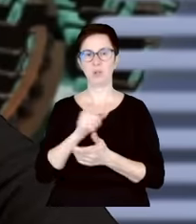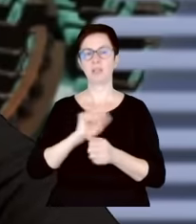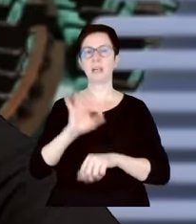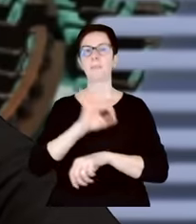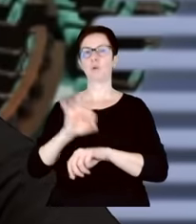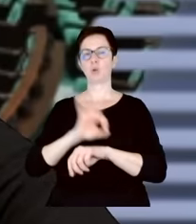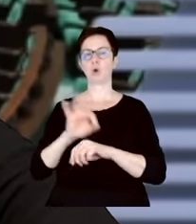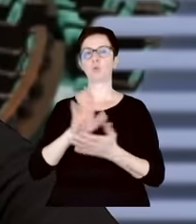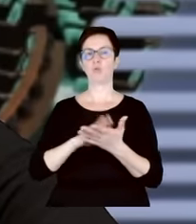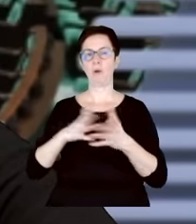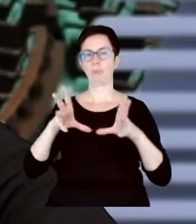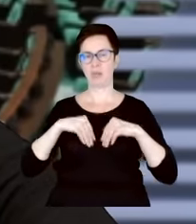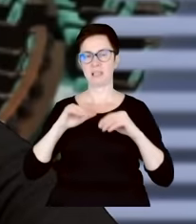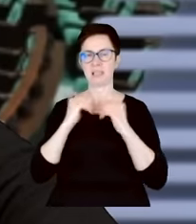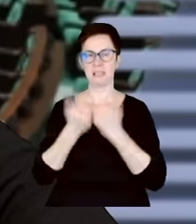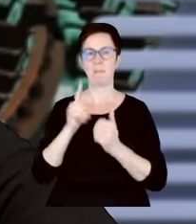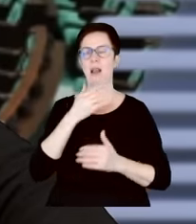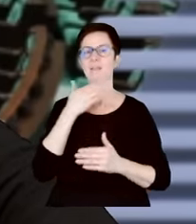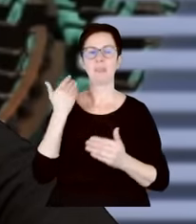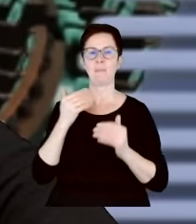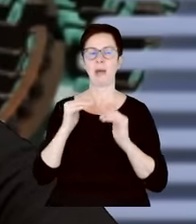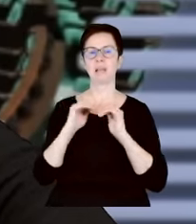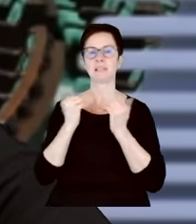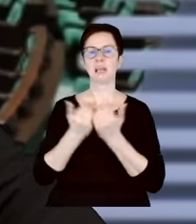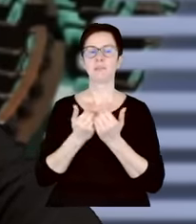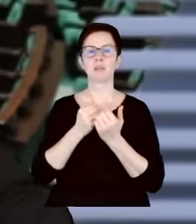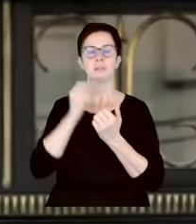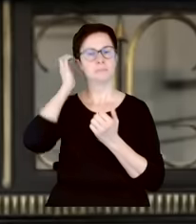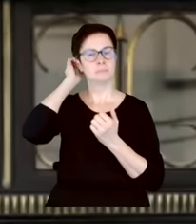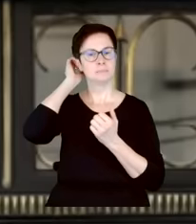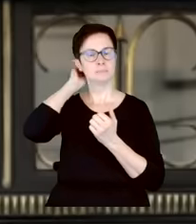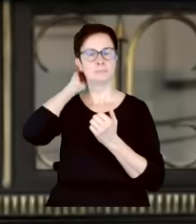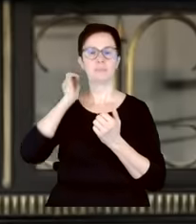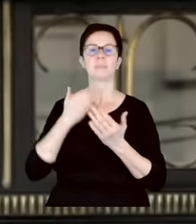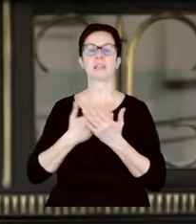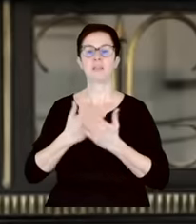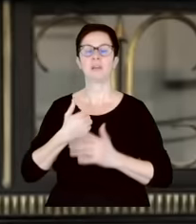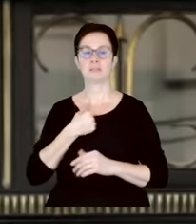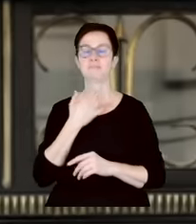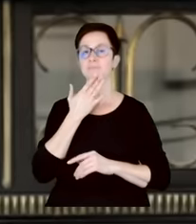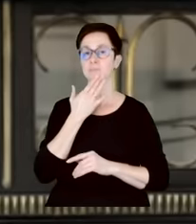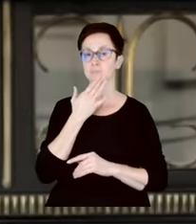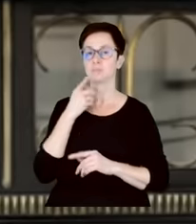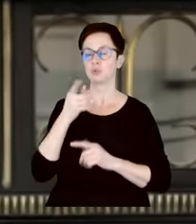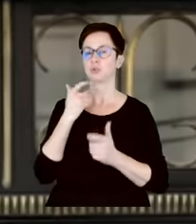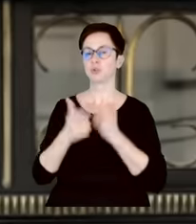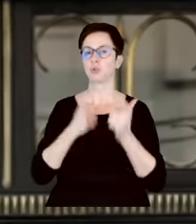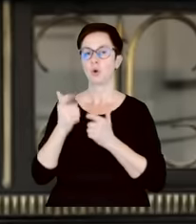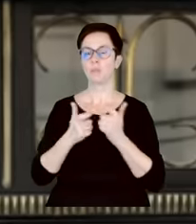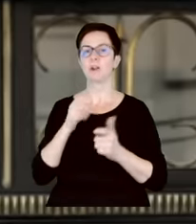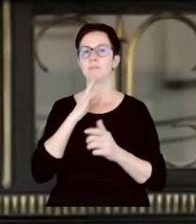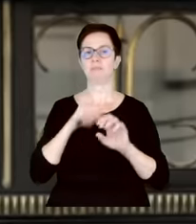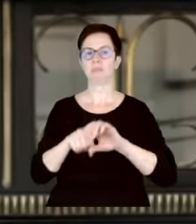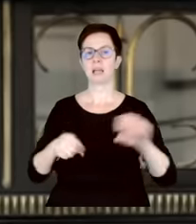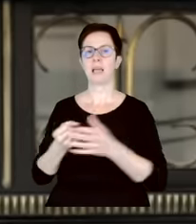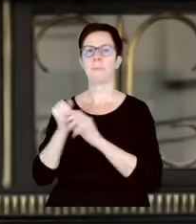przez Sejm. Nie ma uchwały w źródłach prawa występujących w konstytucji. Dlatego mówię, że zrozumieli to na zasadzie kia, baseball, ale w